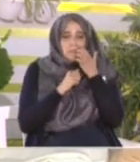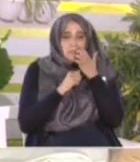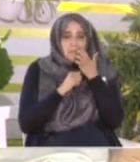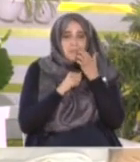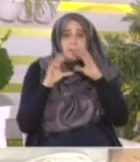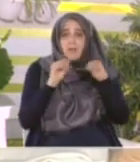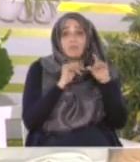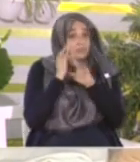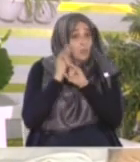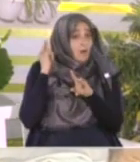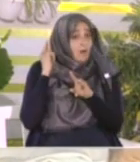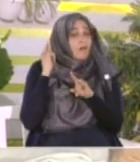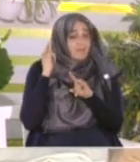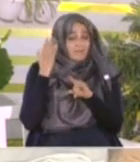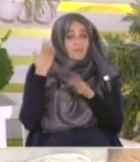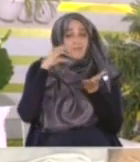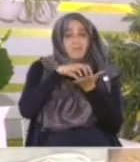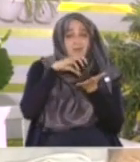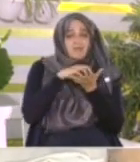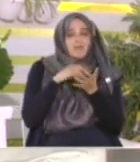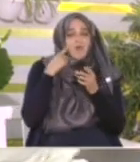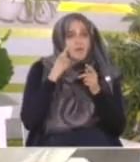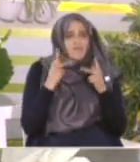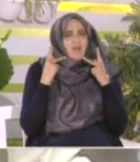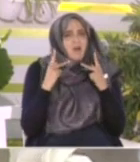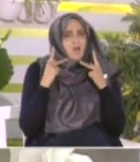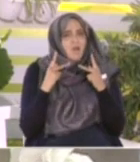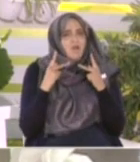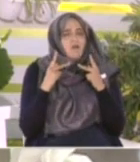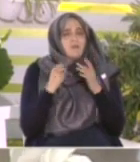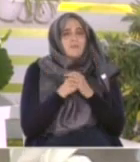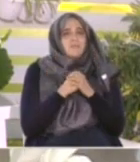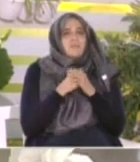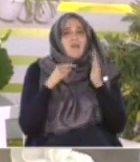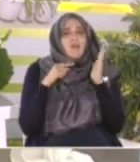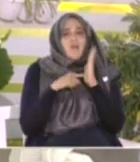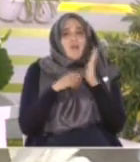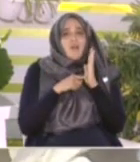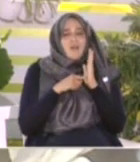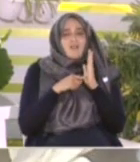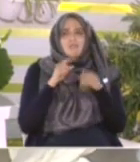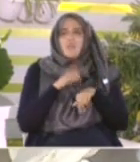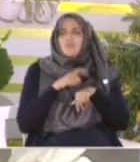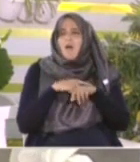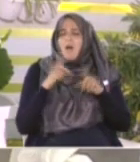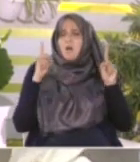التاريخية المقدسة يختزل الزمن